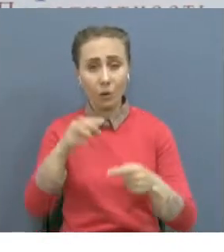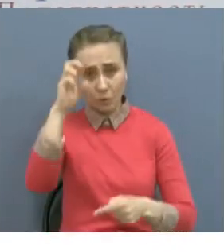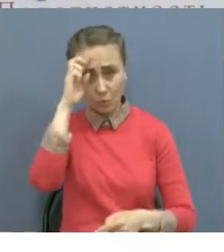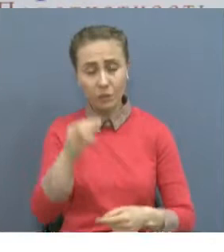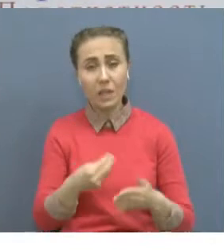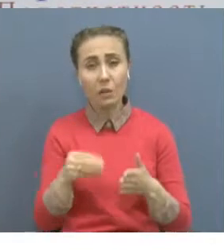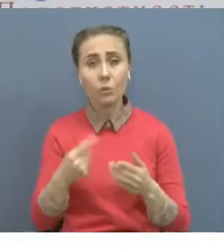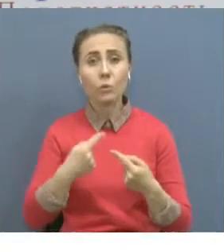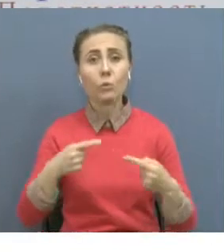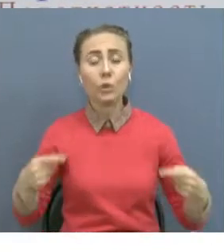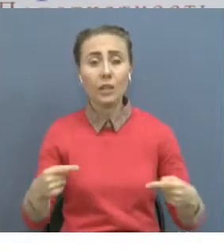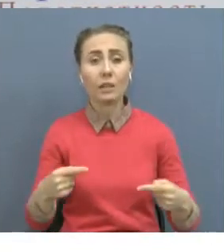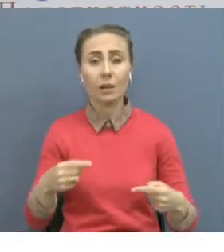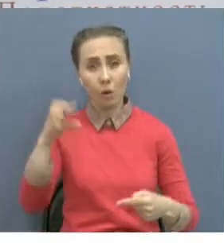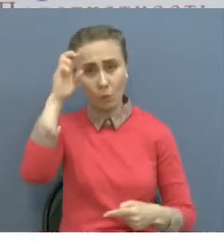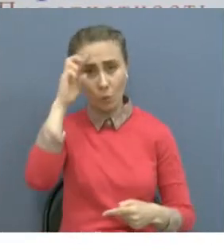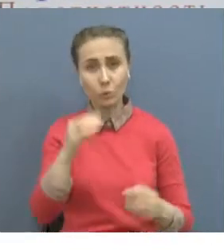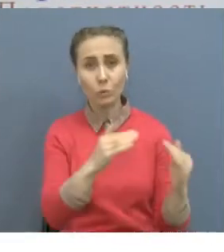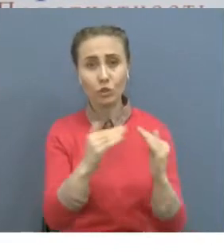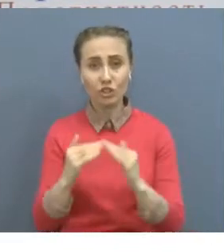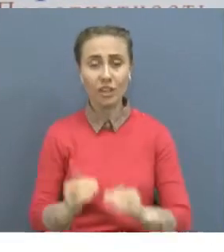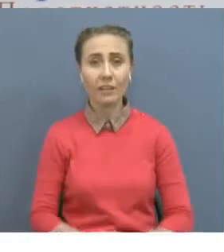осық ұсынған 12 деректің тіркелгенін айтады.